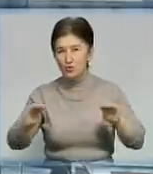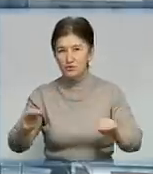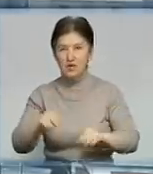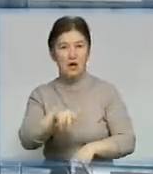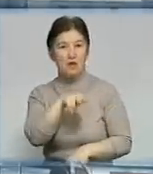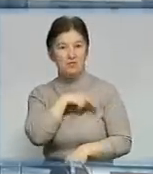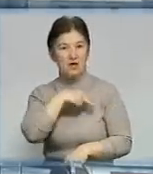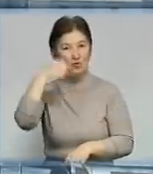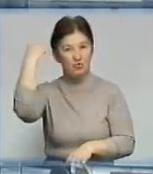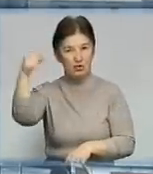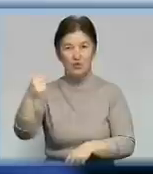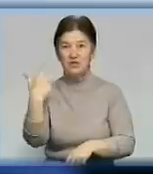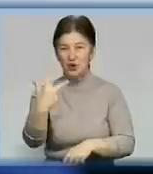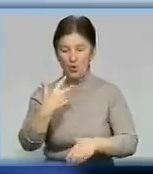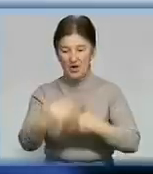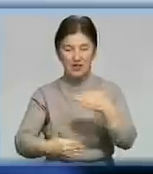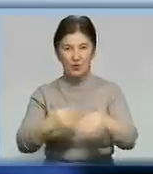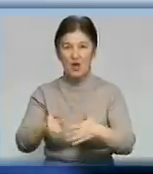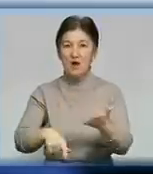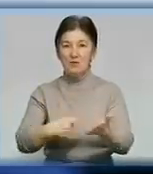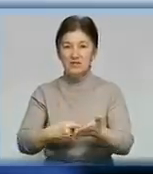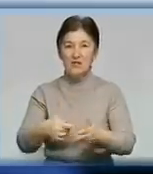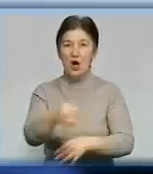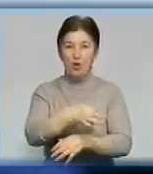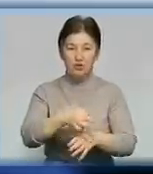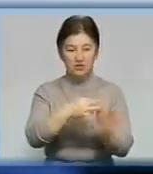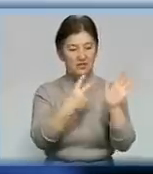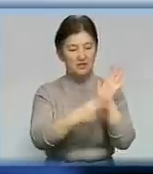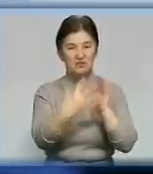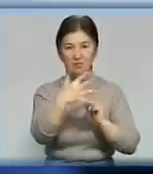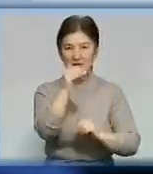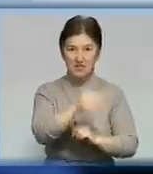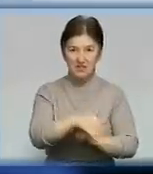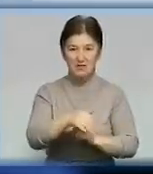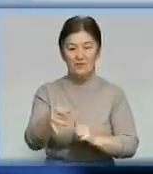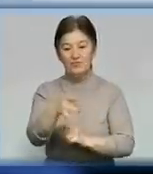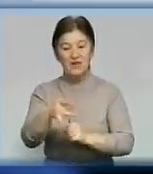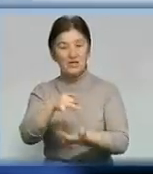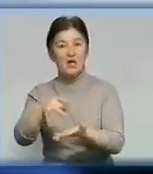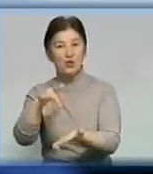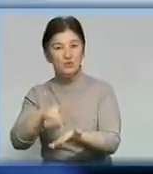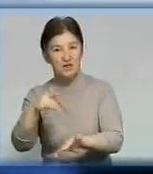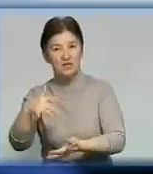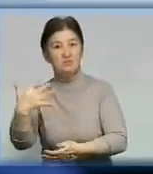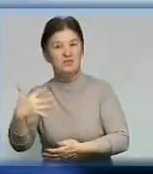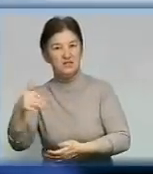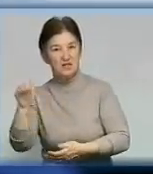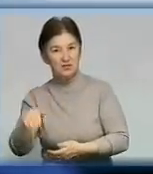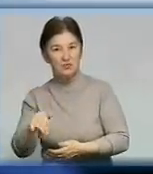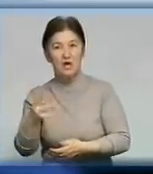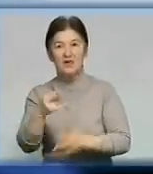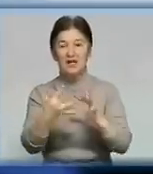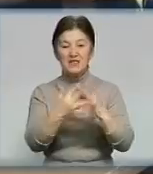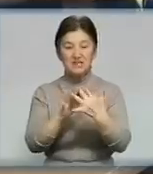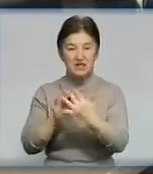премію переможцям в трьох категоріях. Міста обласного значення – 75 тисяч гривень, районні центри та малі міста – 50 тисяч гривень і для сіл